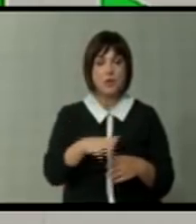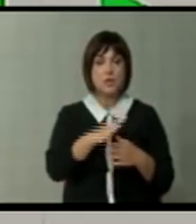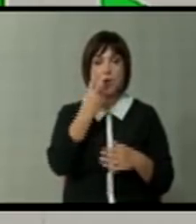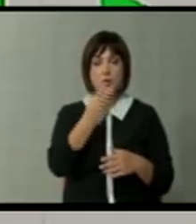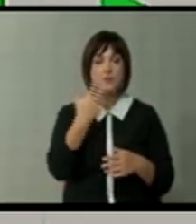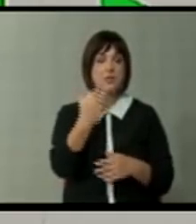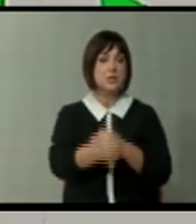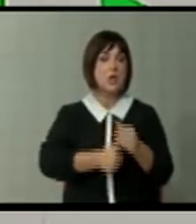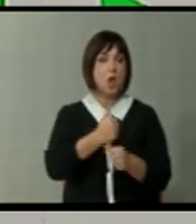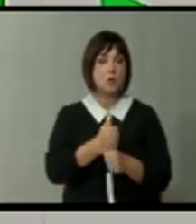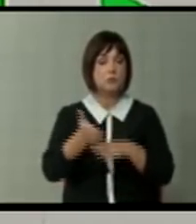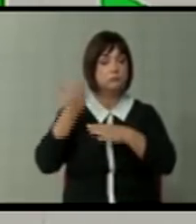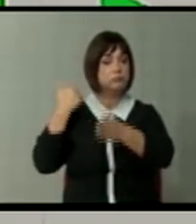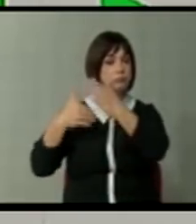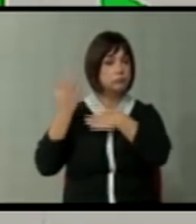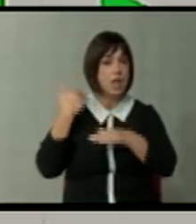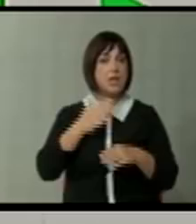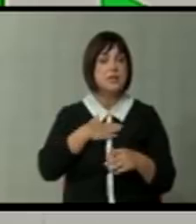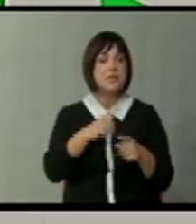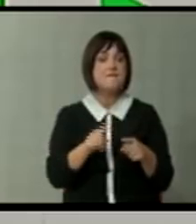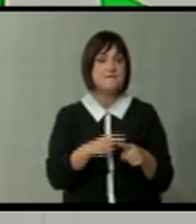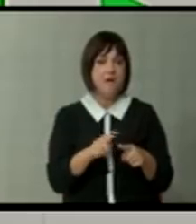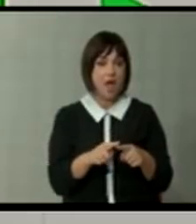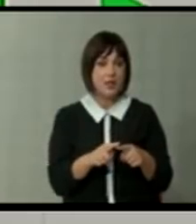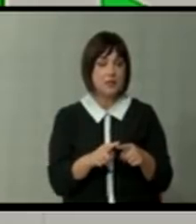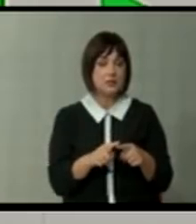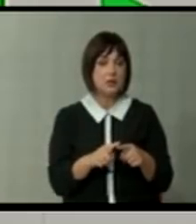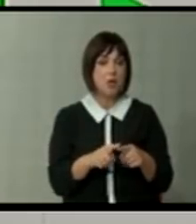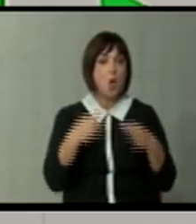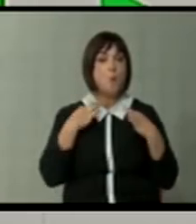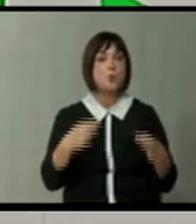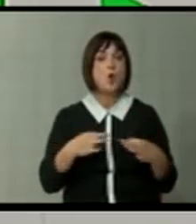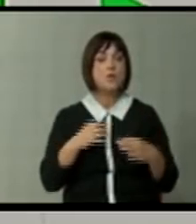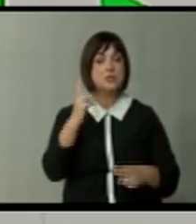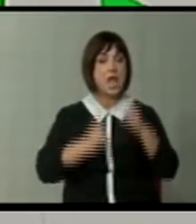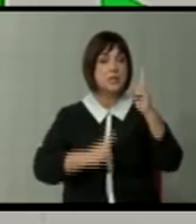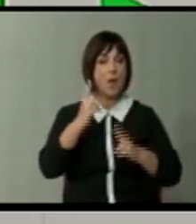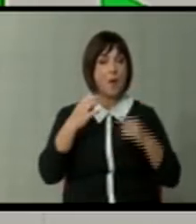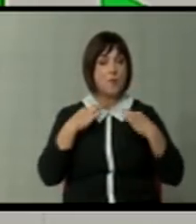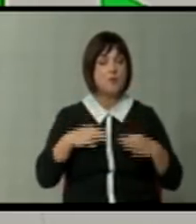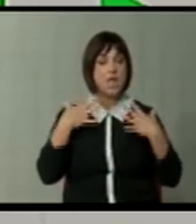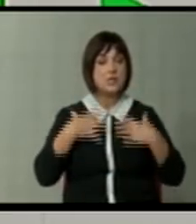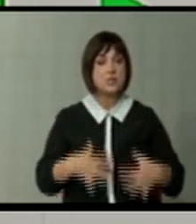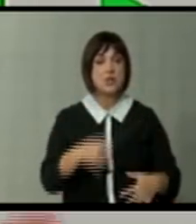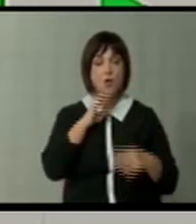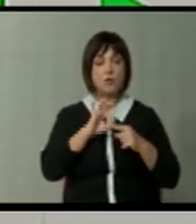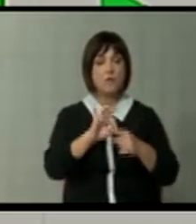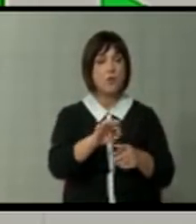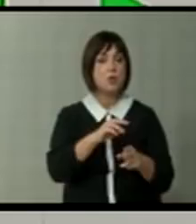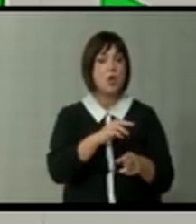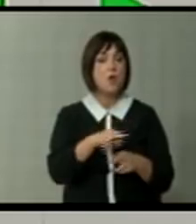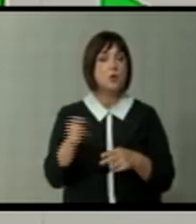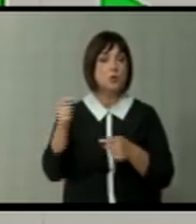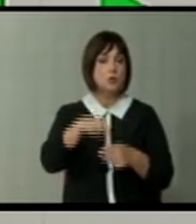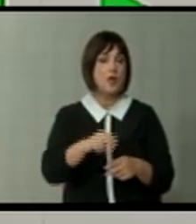ние 30 години уназад, нас ни фалат професионални дебати, професионални тела ако што ќе го водат процесите. Замислят, тоа